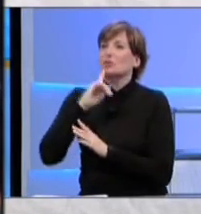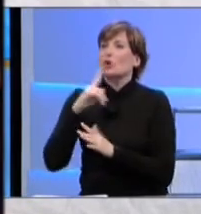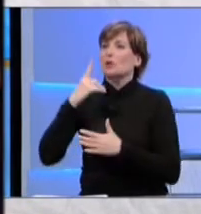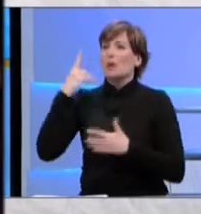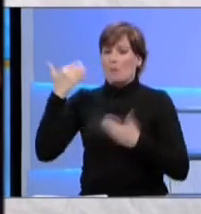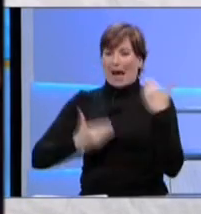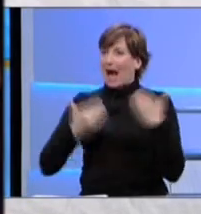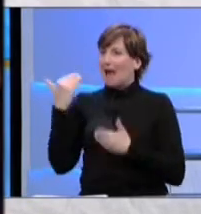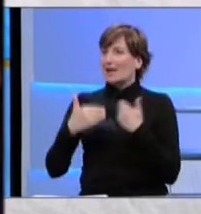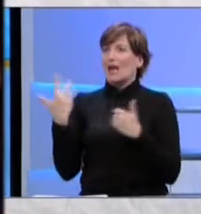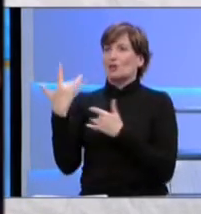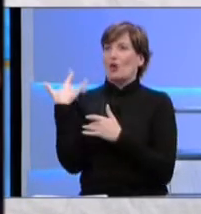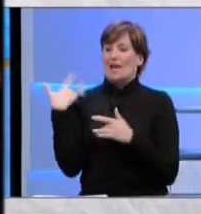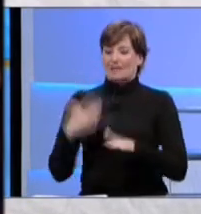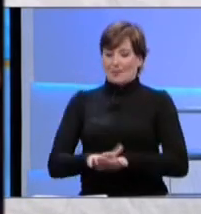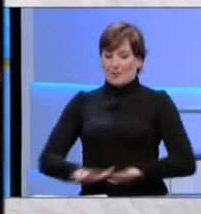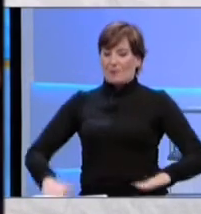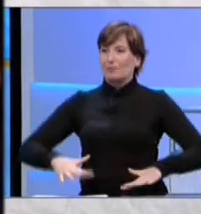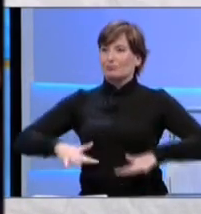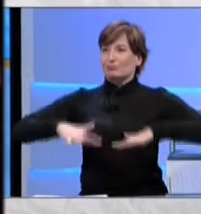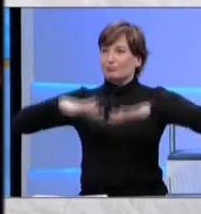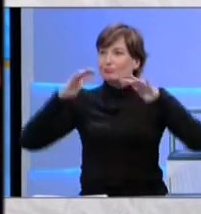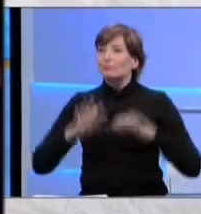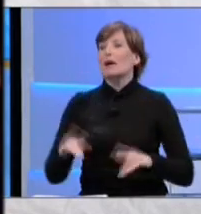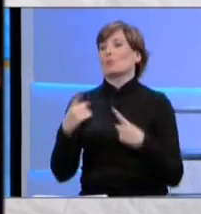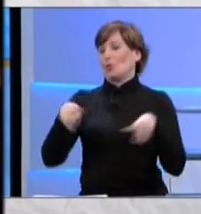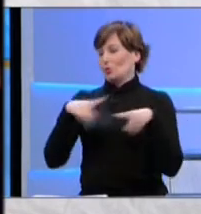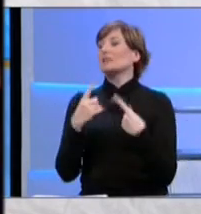piattaforme, alle vibrazioni, alla musica. Grazie.